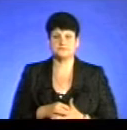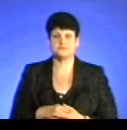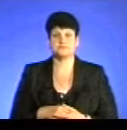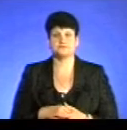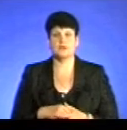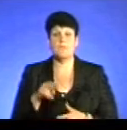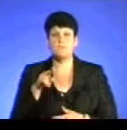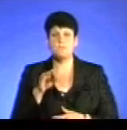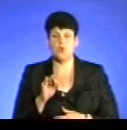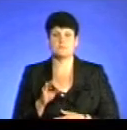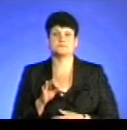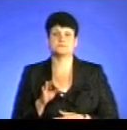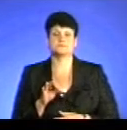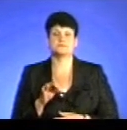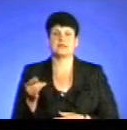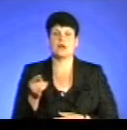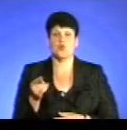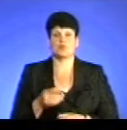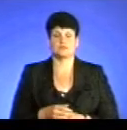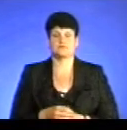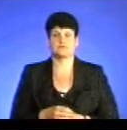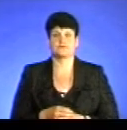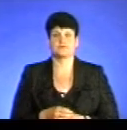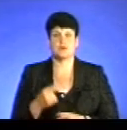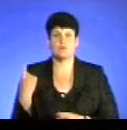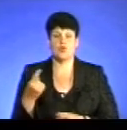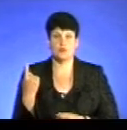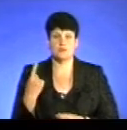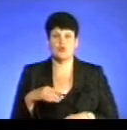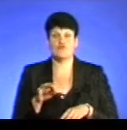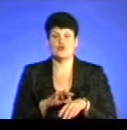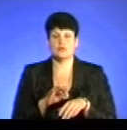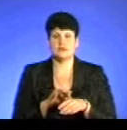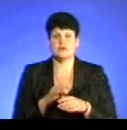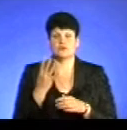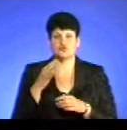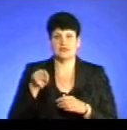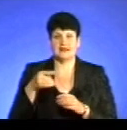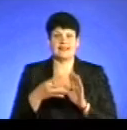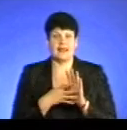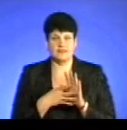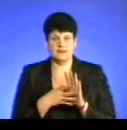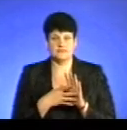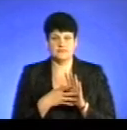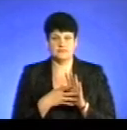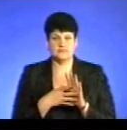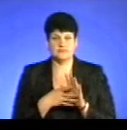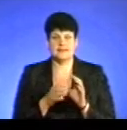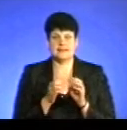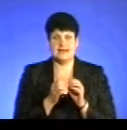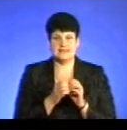По Тернополю, по області хворобливість становить 4,9 на